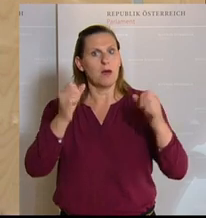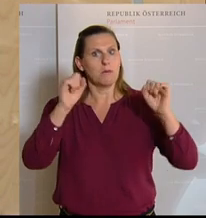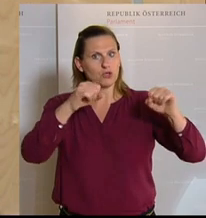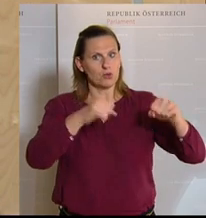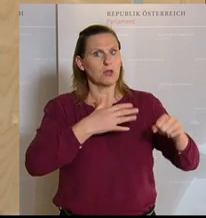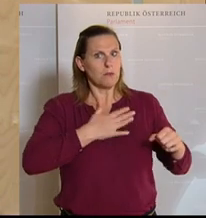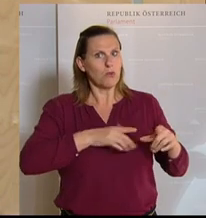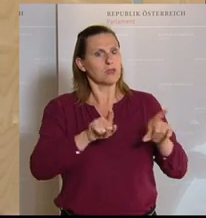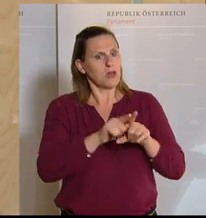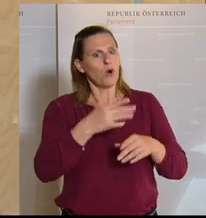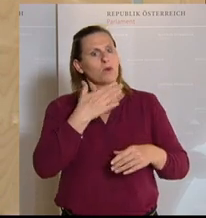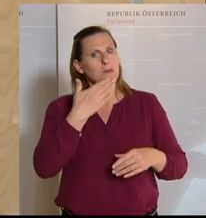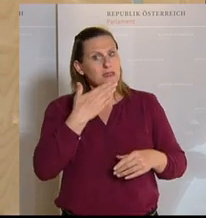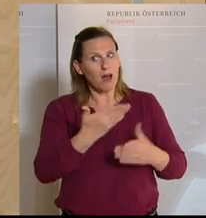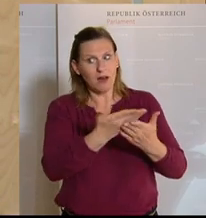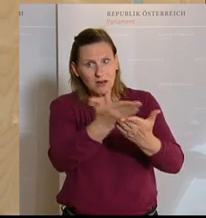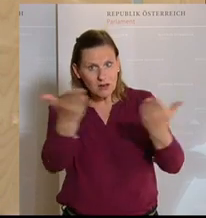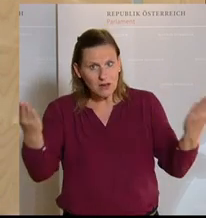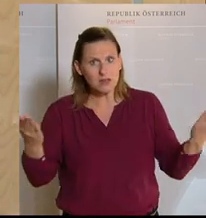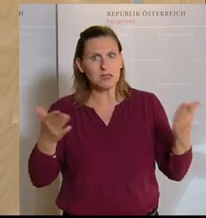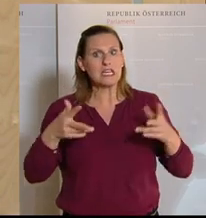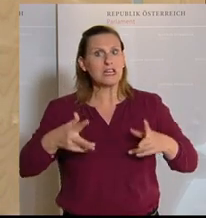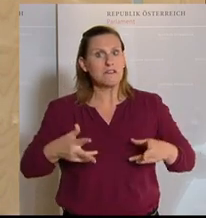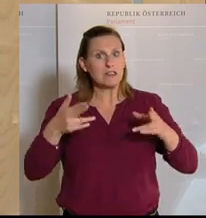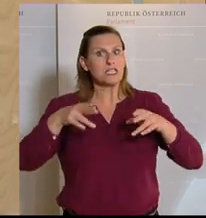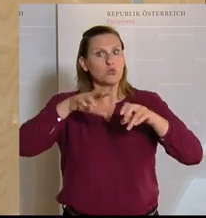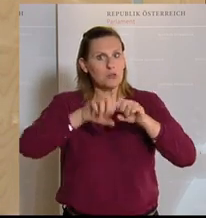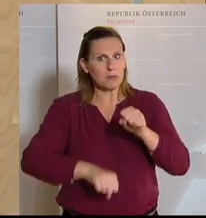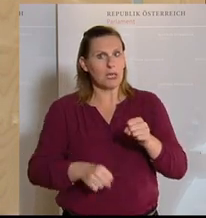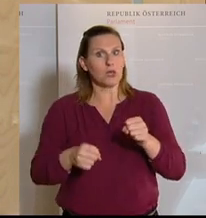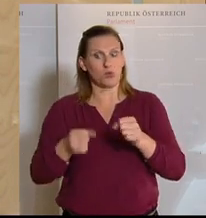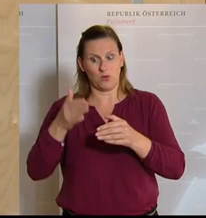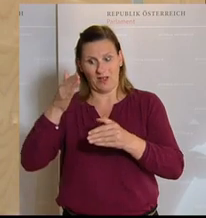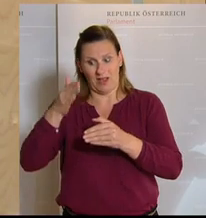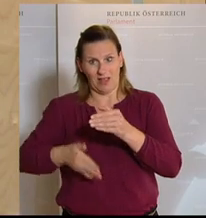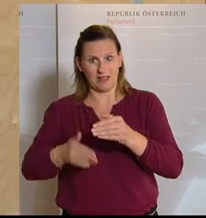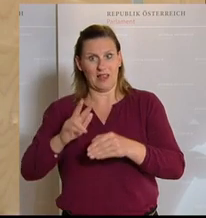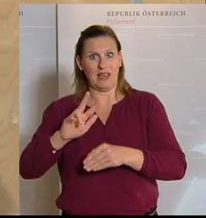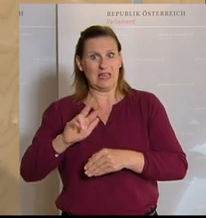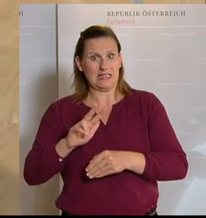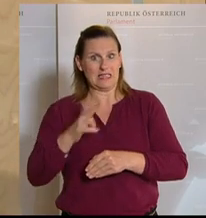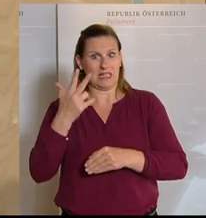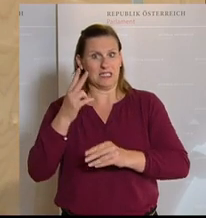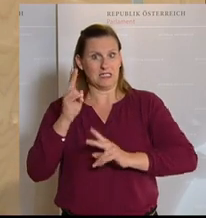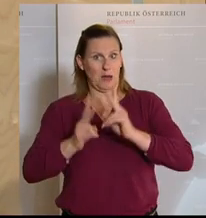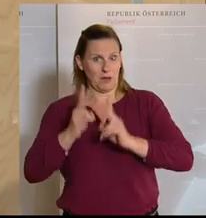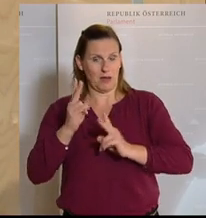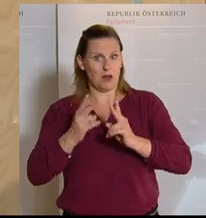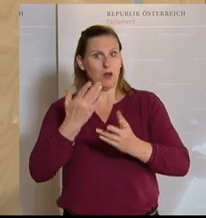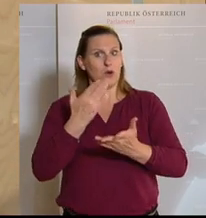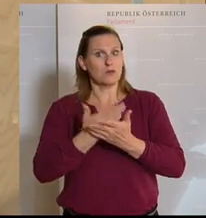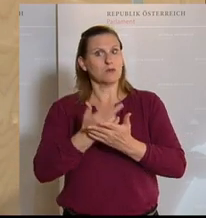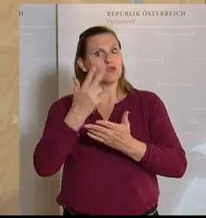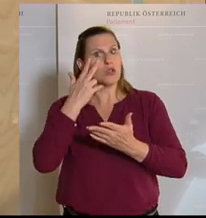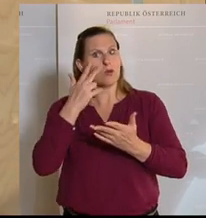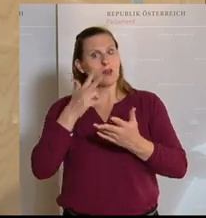möchte Ihnen dafür ausdrücklich danken. Diese Fristunterbrechungen enden mit 30.04. Und wir müssen danach trachten, dass die